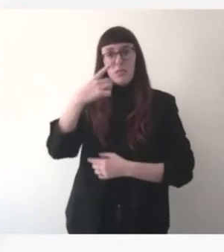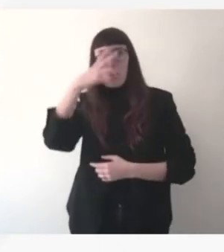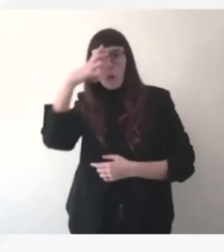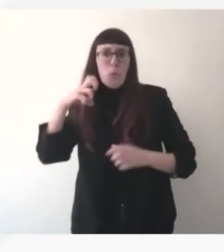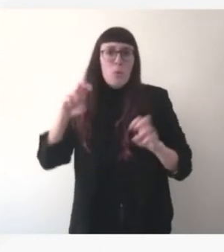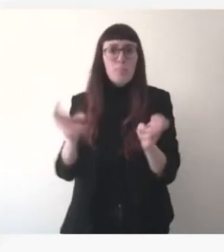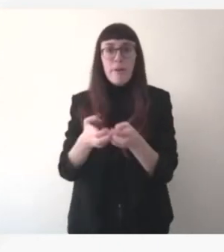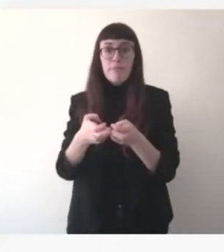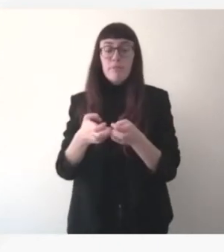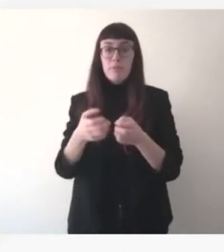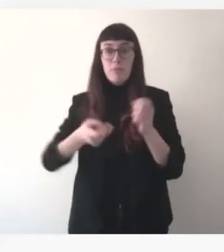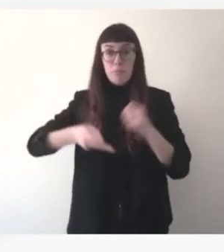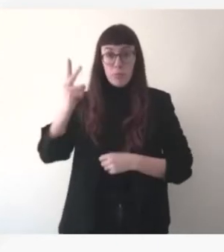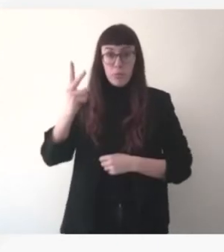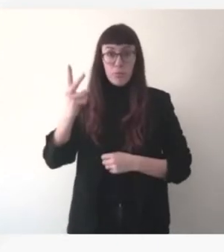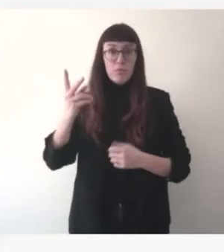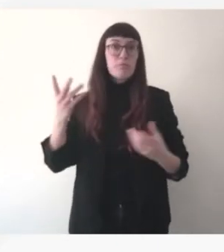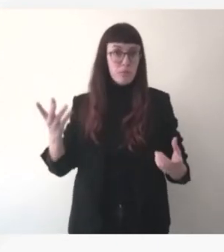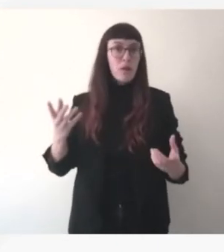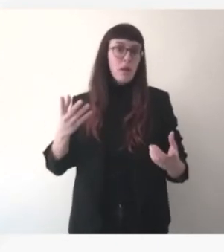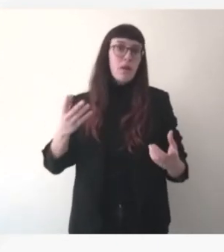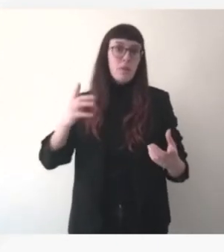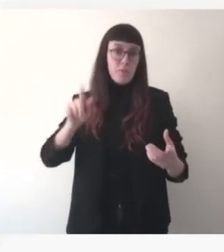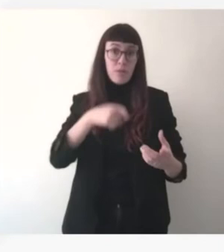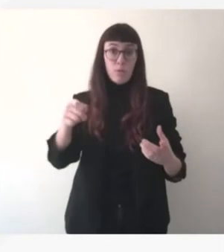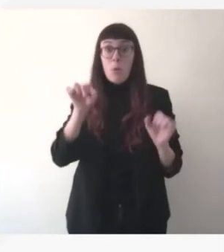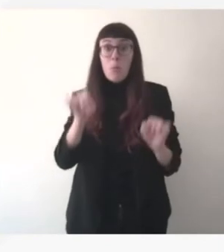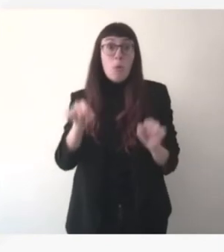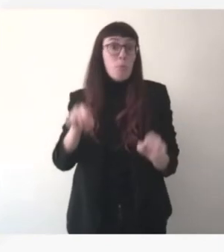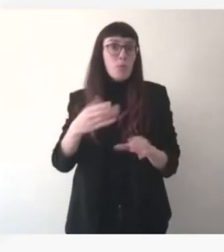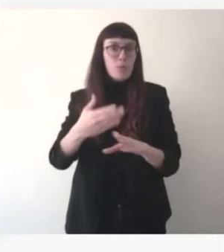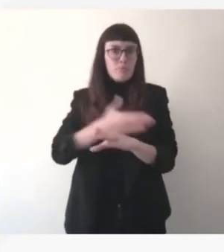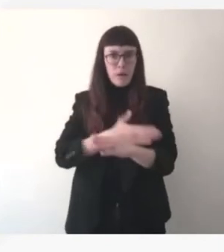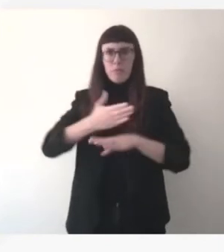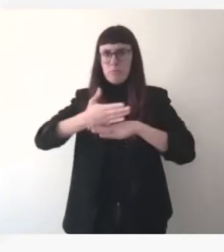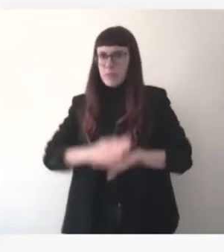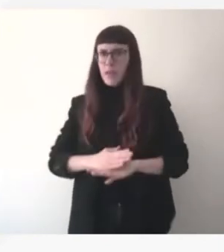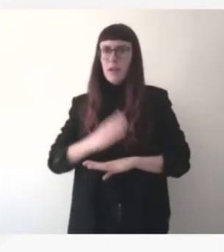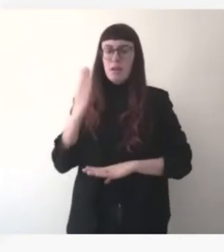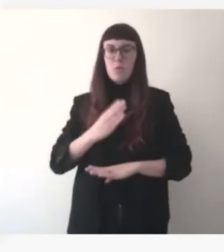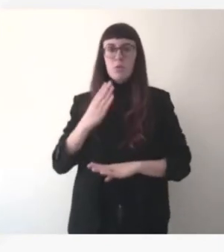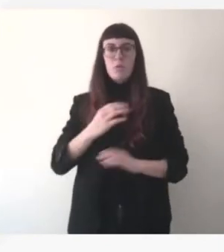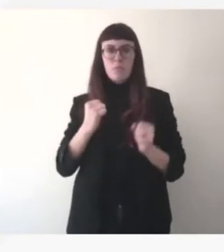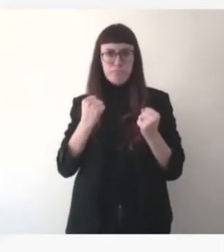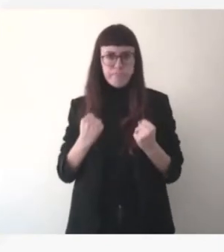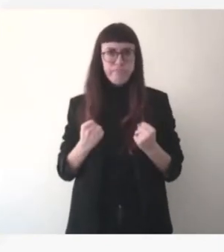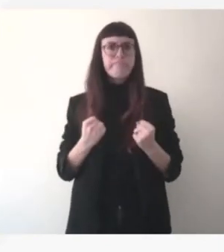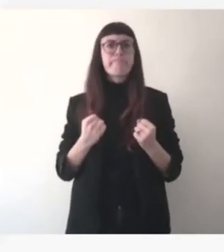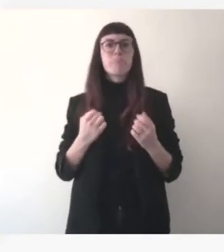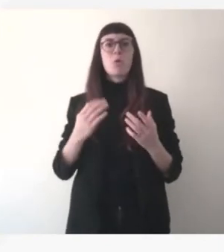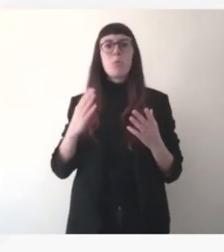dire qu'il n a pas des choses qui peuvent arriver dans les heures ou les jours ou les semaines qui viennent. Mais